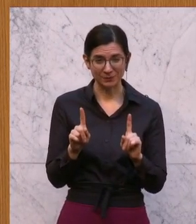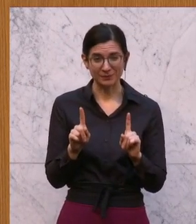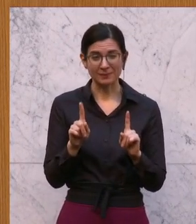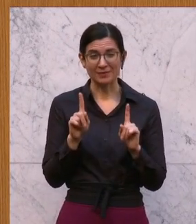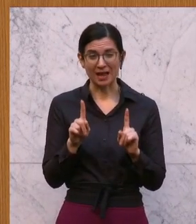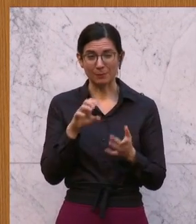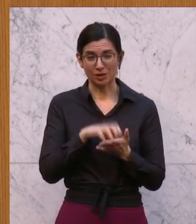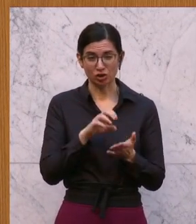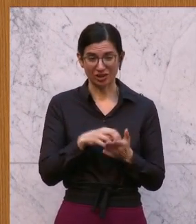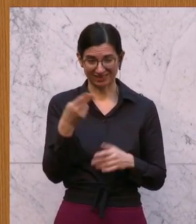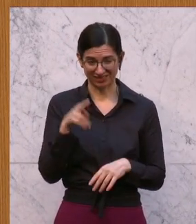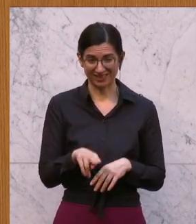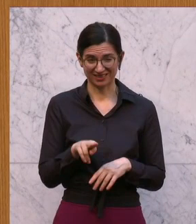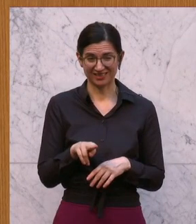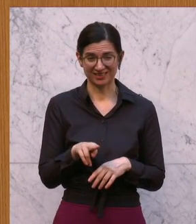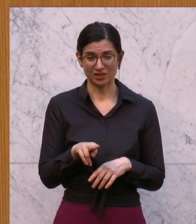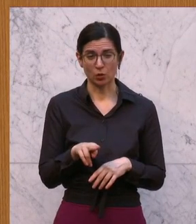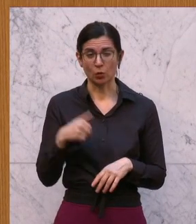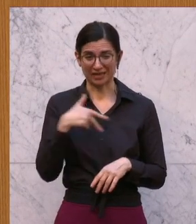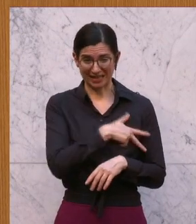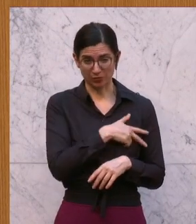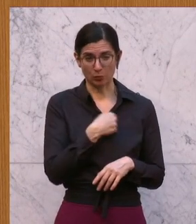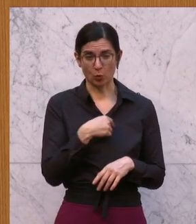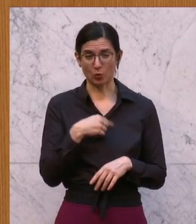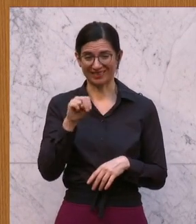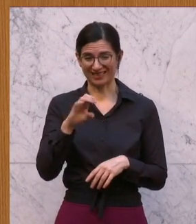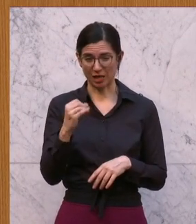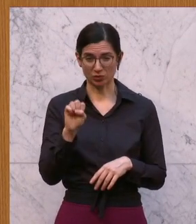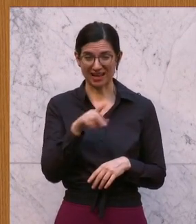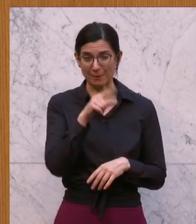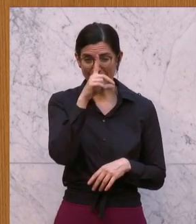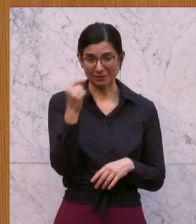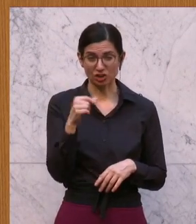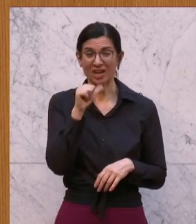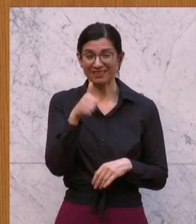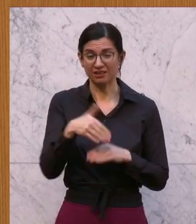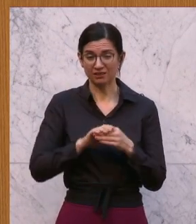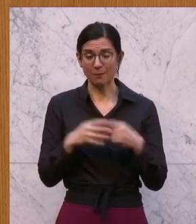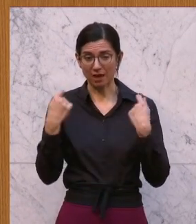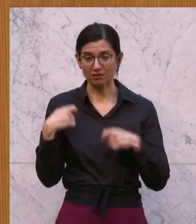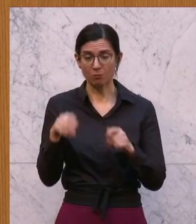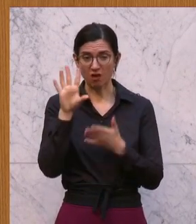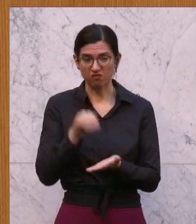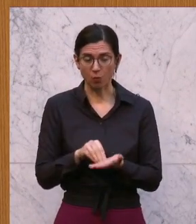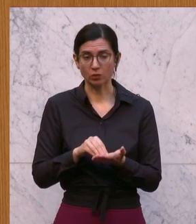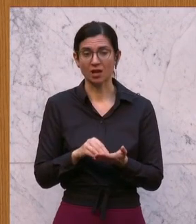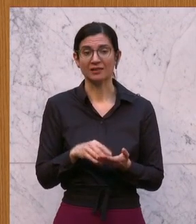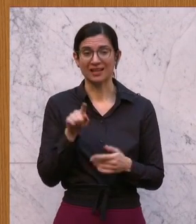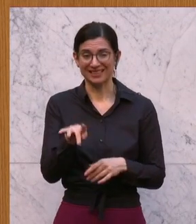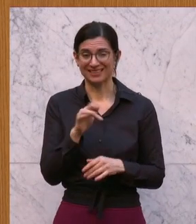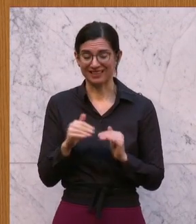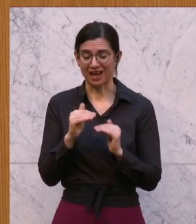Staat Wien und das namentlich der SPÖ und den EOS sind die Menschen, die nicht im Gemeindebau wohnen, sondern in den